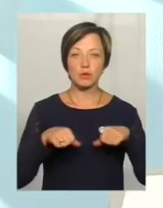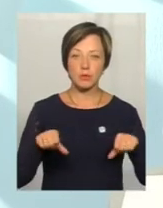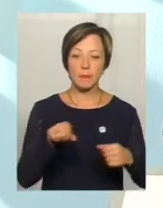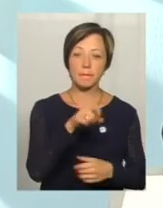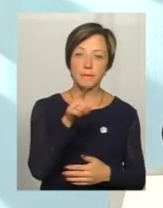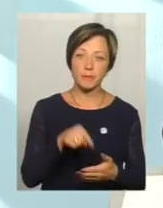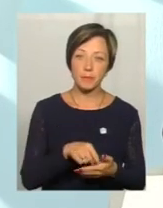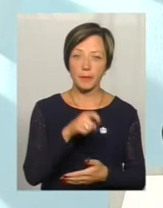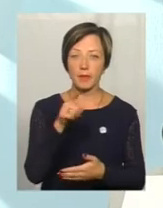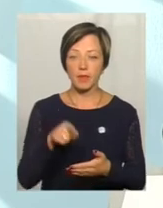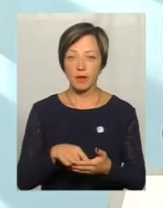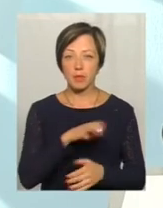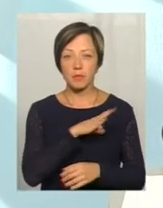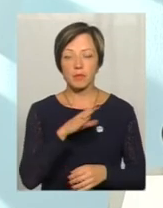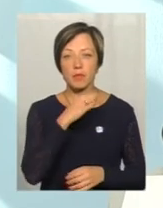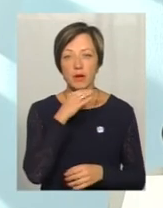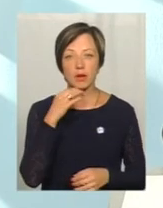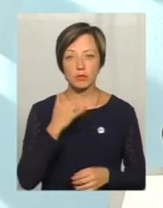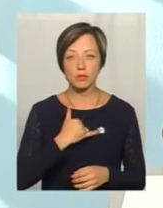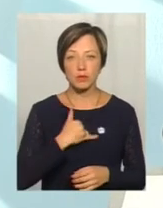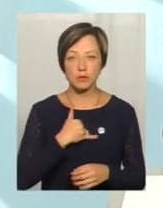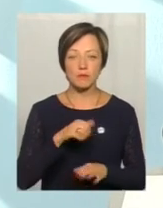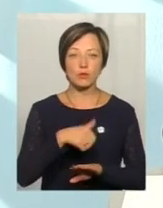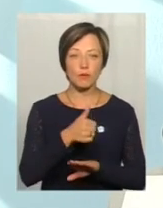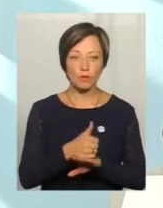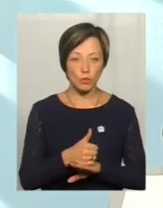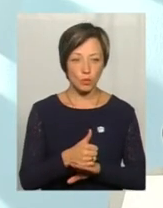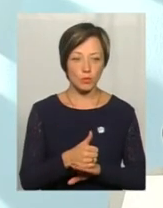питання добровольців. Багато в нас в основному